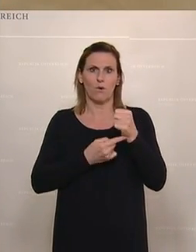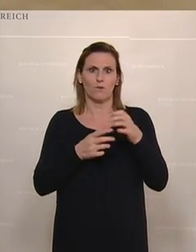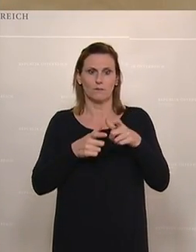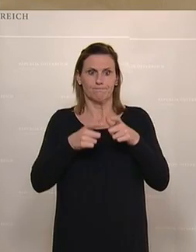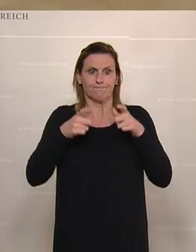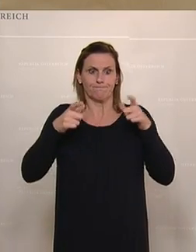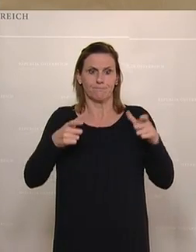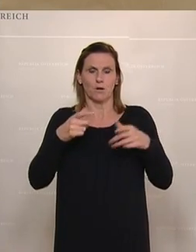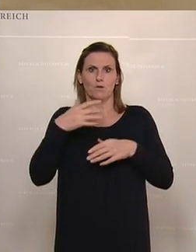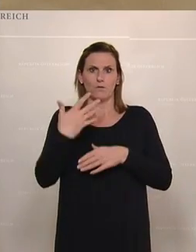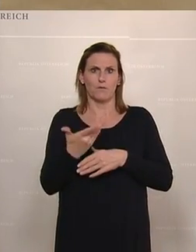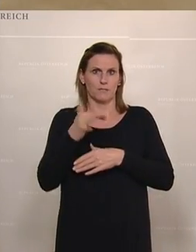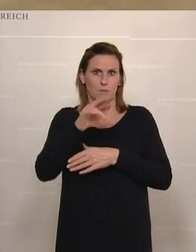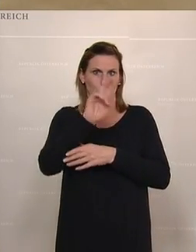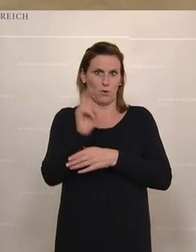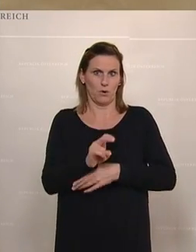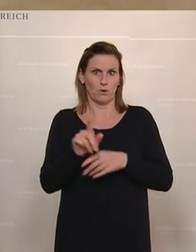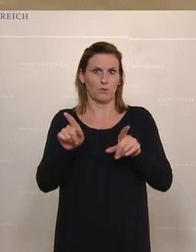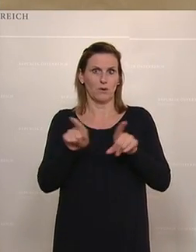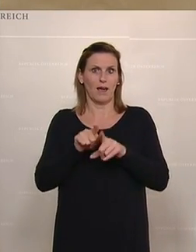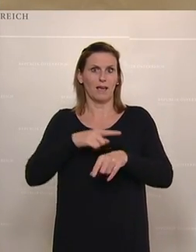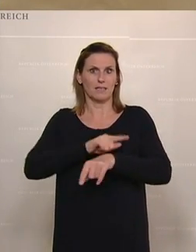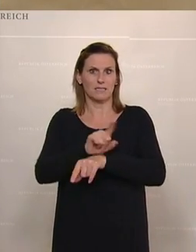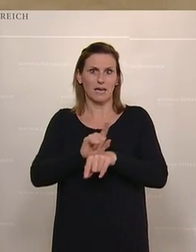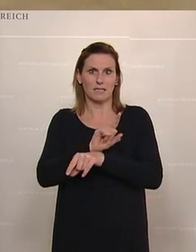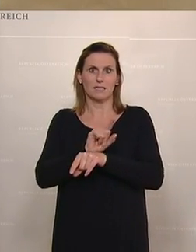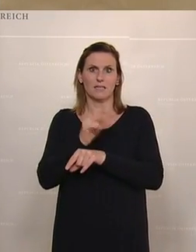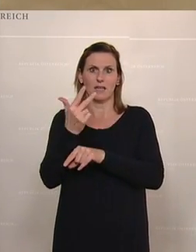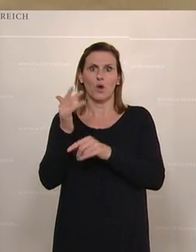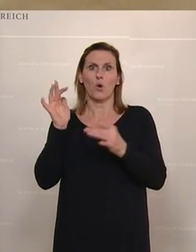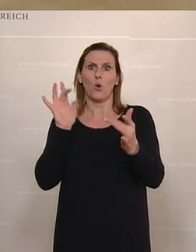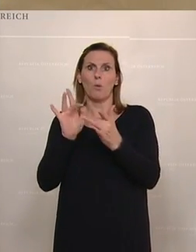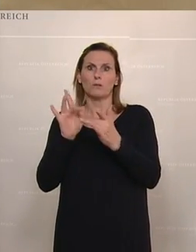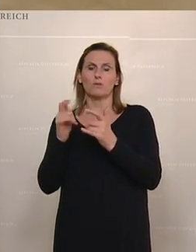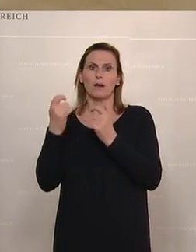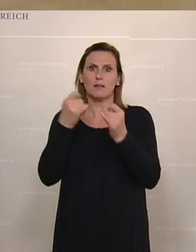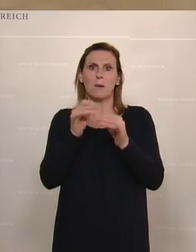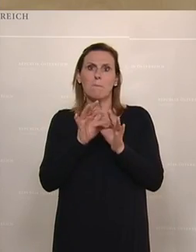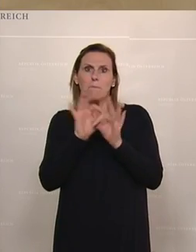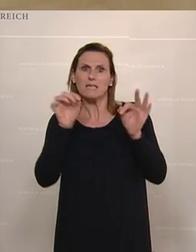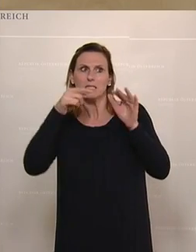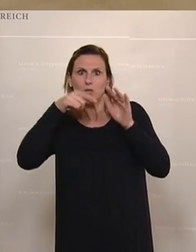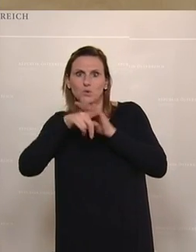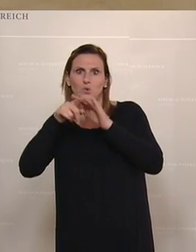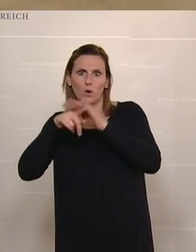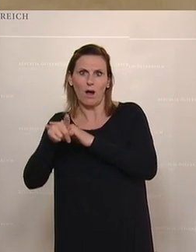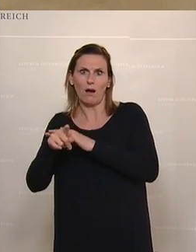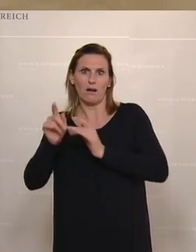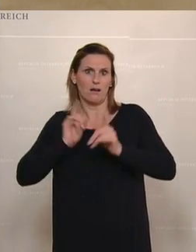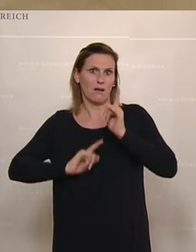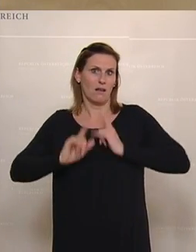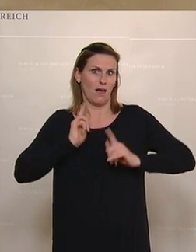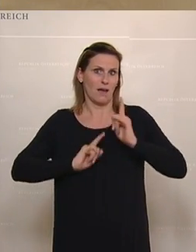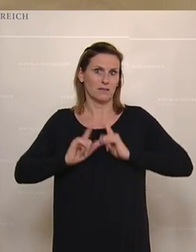Gleichzeitig werden drei Oppositionsanträge abgelehnt, in denen Verbesserungen beim Zugang gefordert werden. Leider